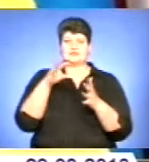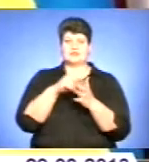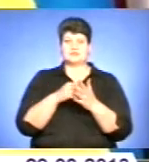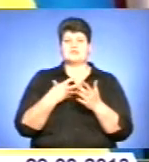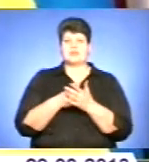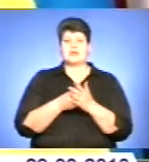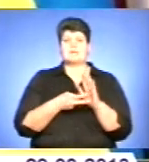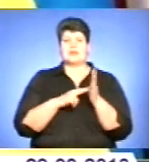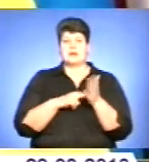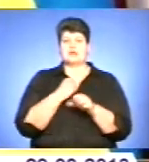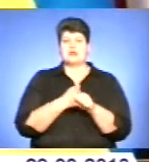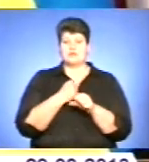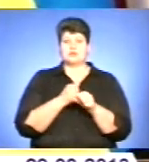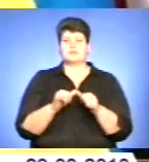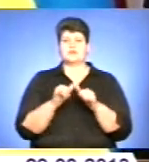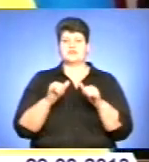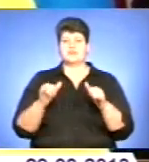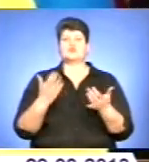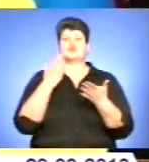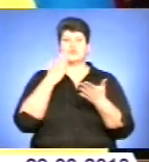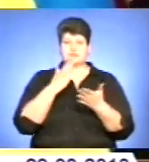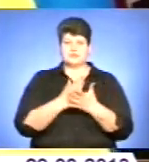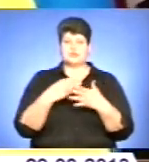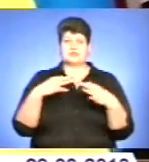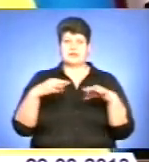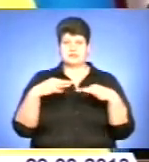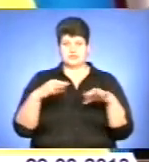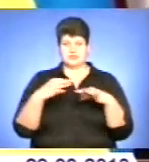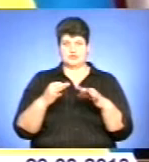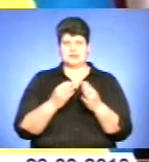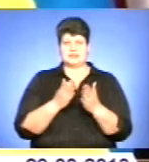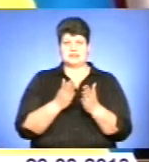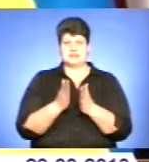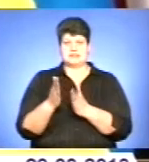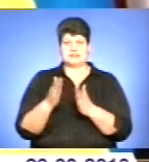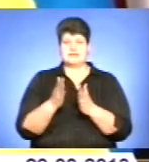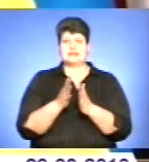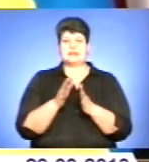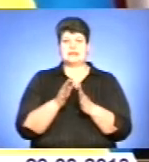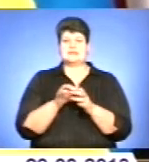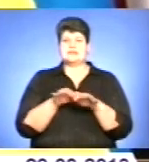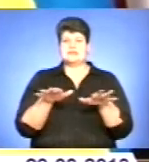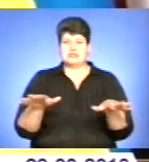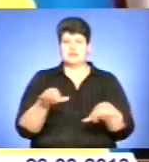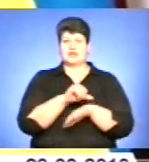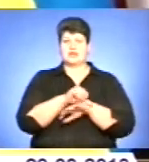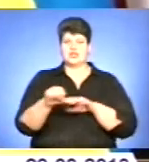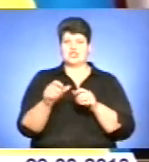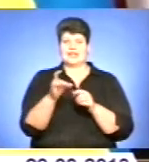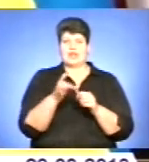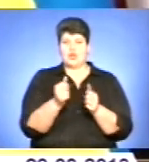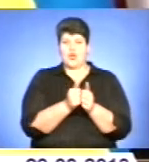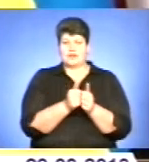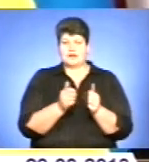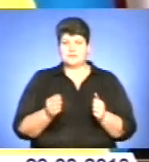роботи по розширенню существуючої транспортні сети в прикраничних регіонах. Ми